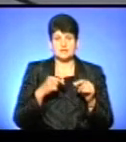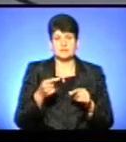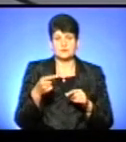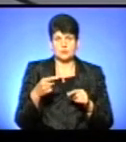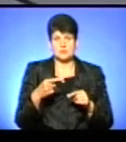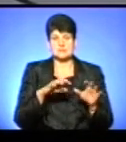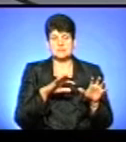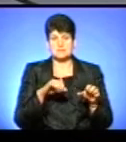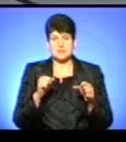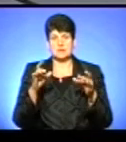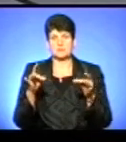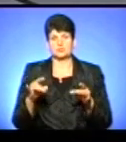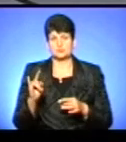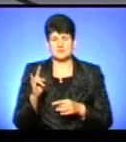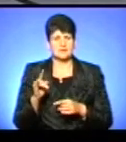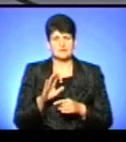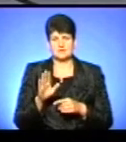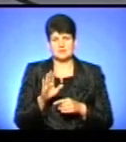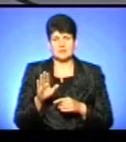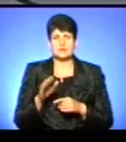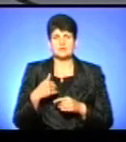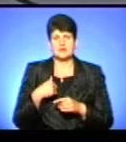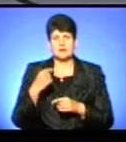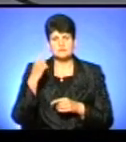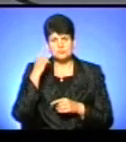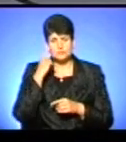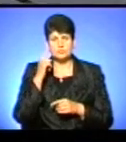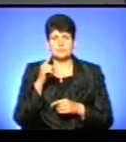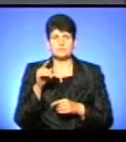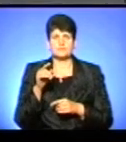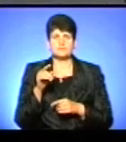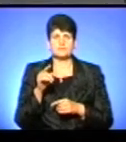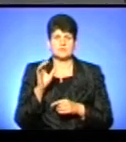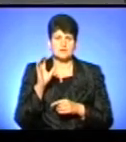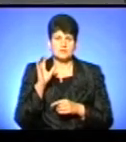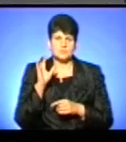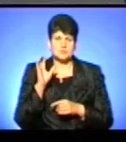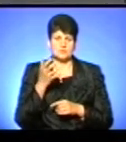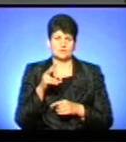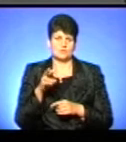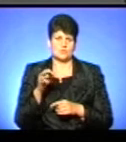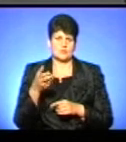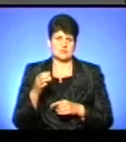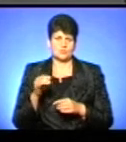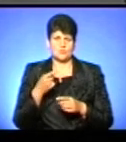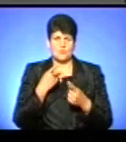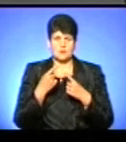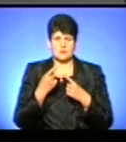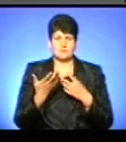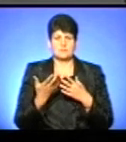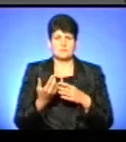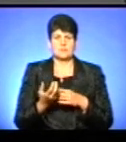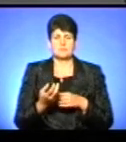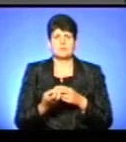забрати пакунок малюка? Тобто, чи все буде… Ні, ну, я думаю, тут, про яку ми серйозну логістику говоримо, це просто прийшло